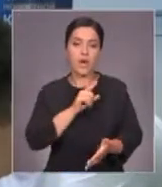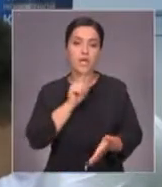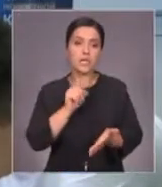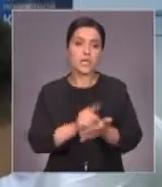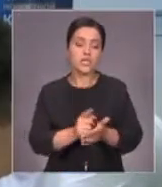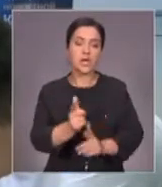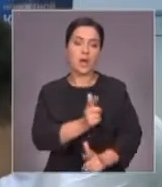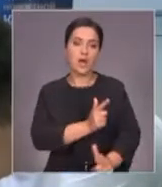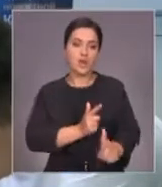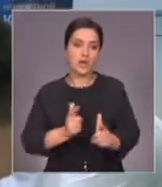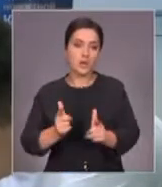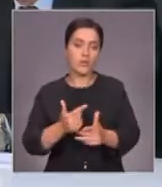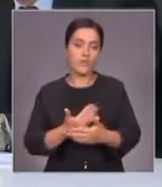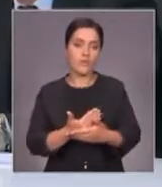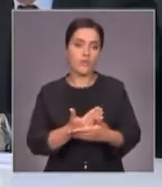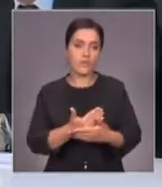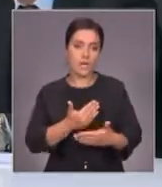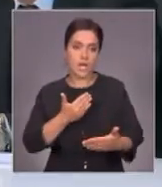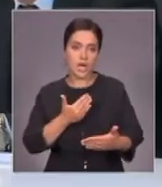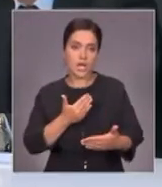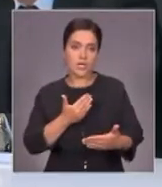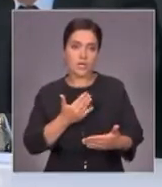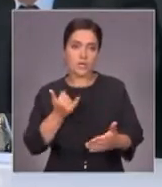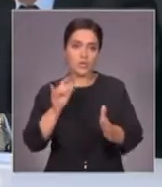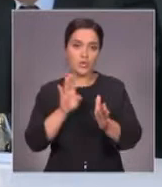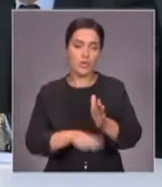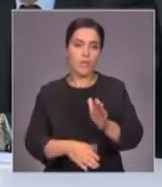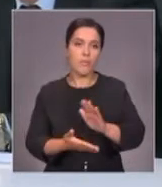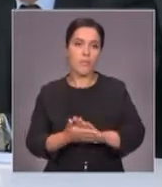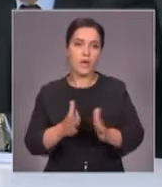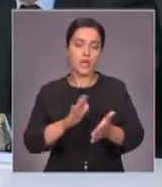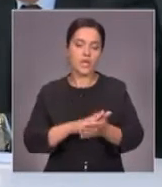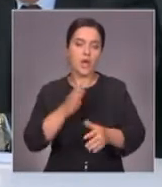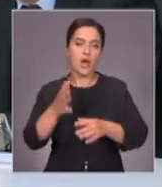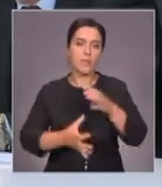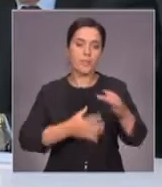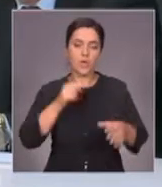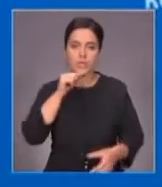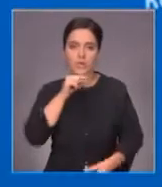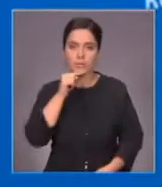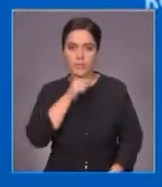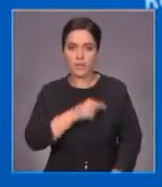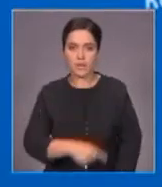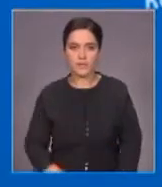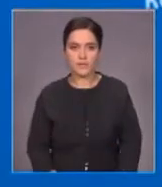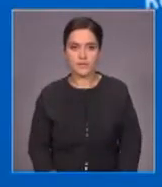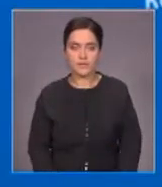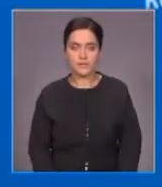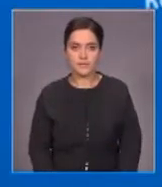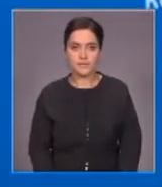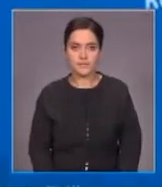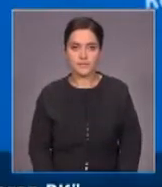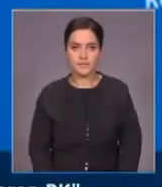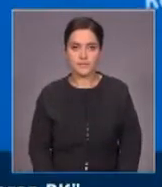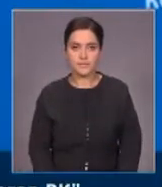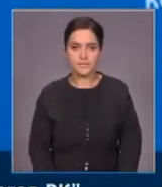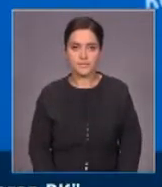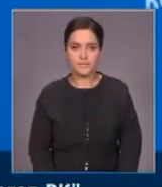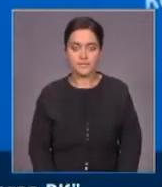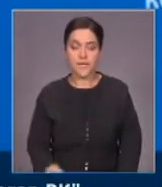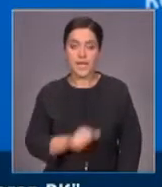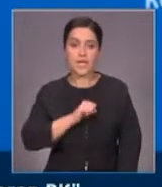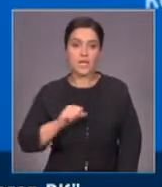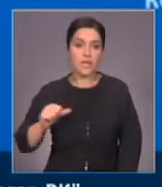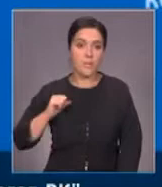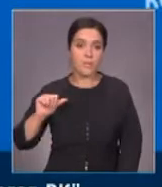быть готовы вот к этому ухудшению положения в мировой экономике. Самое главное – от новой валютно